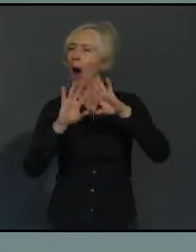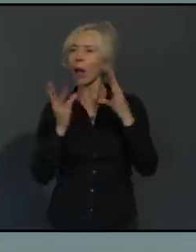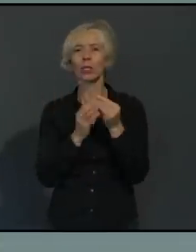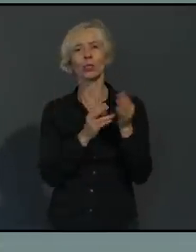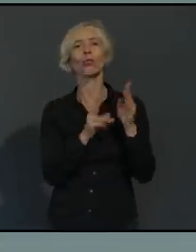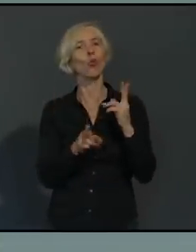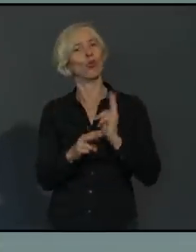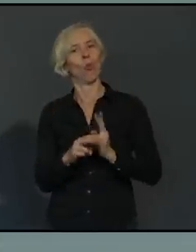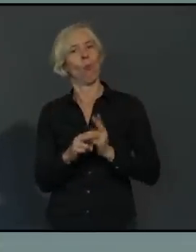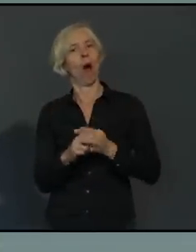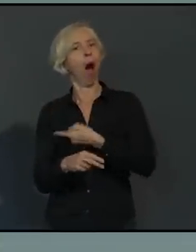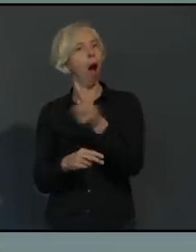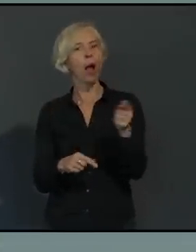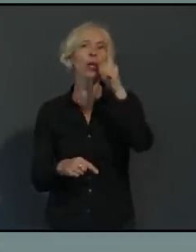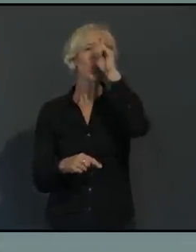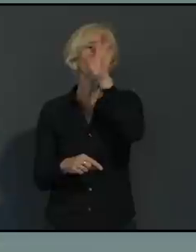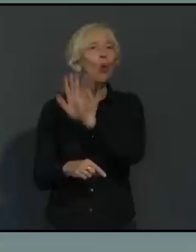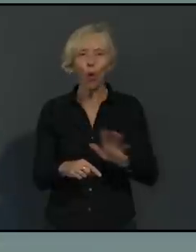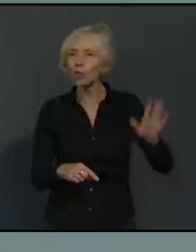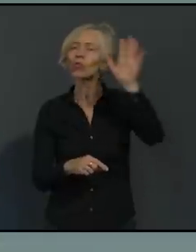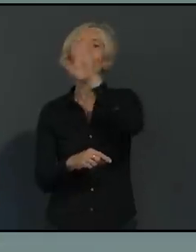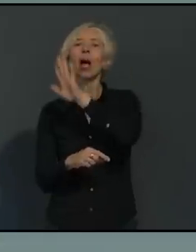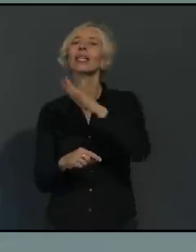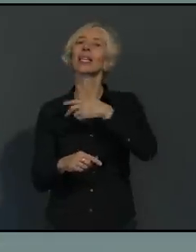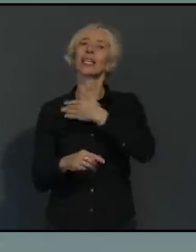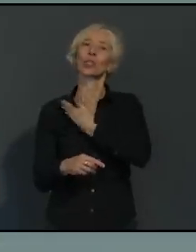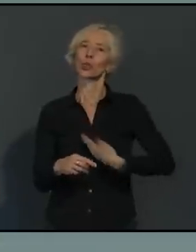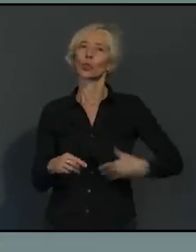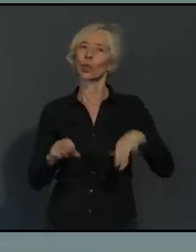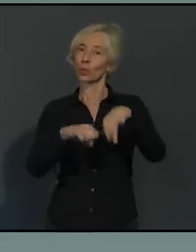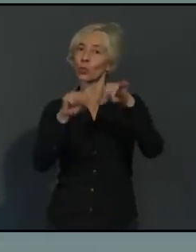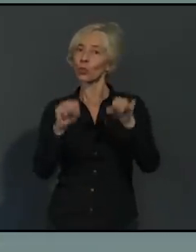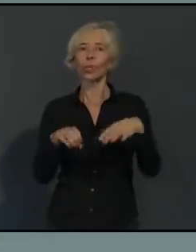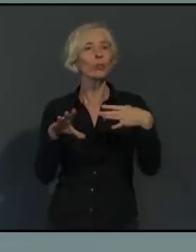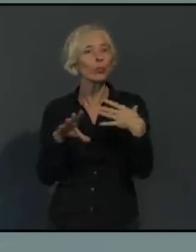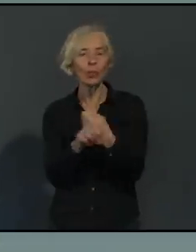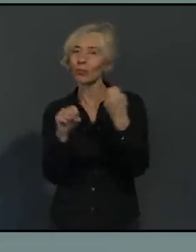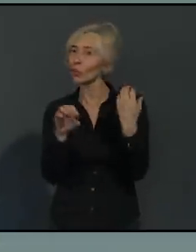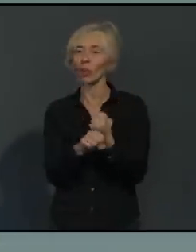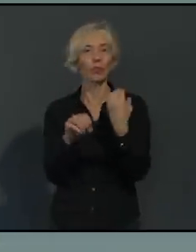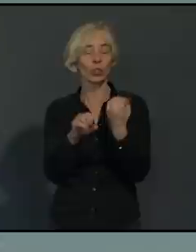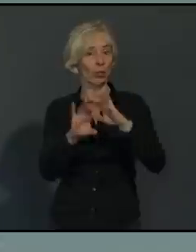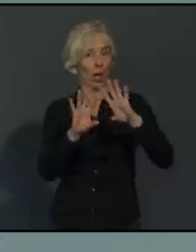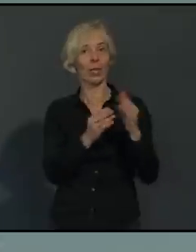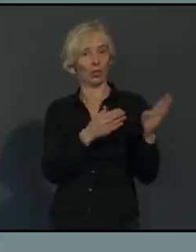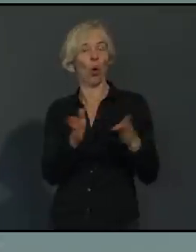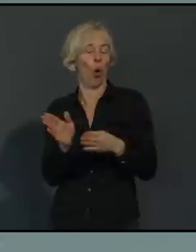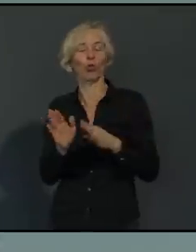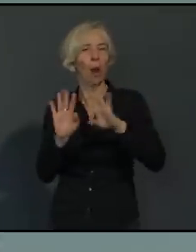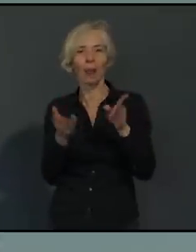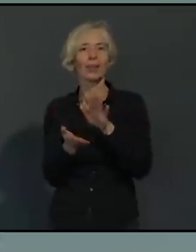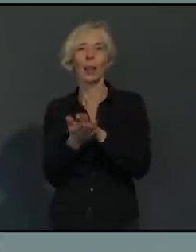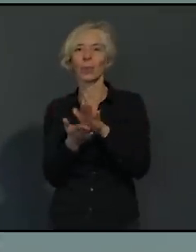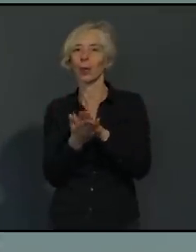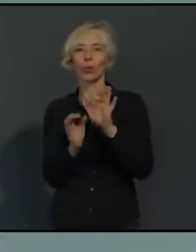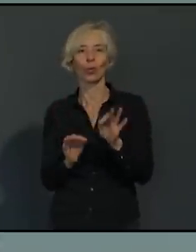sind bisher alle miteinander gut durch die Krise gekommen und dieser Eindruck herrscht weiter. Aber die Pandemie bringt das